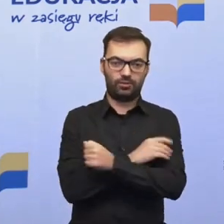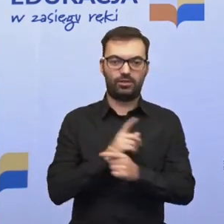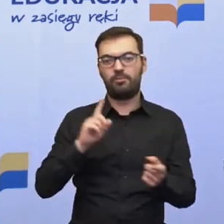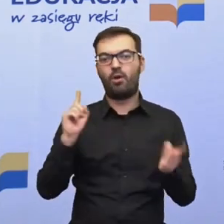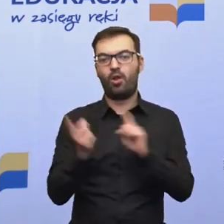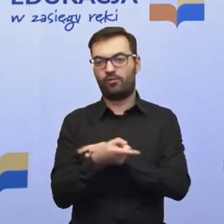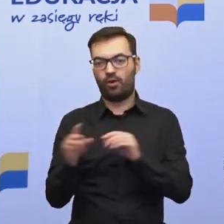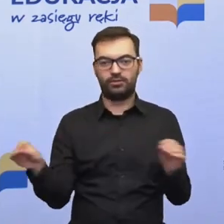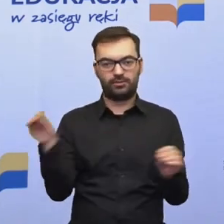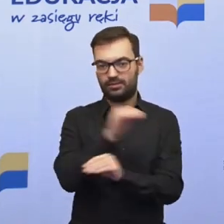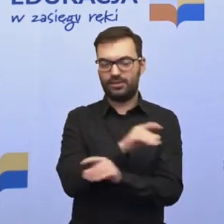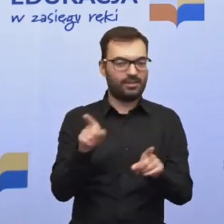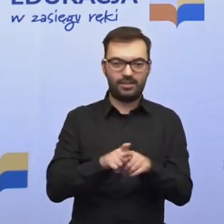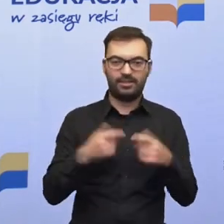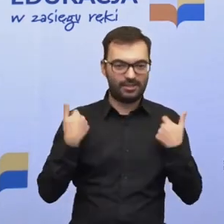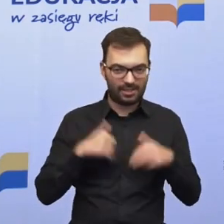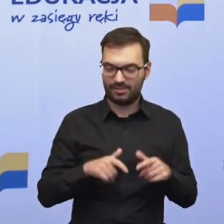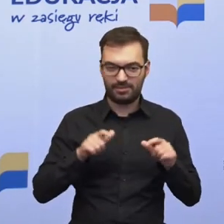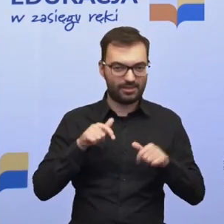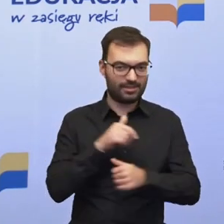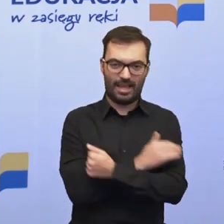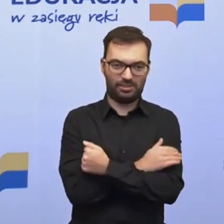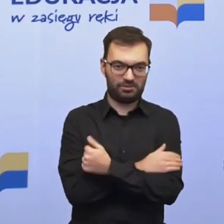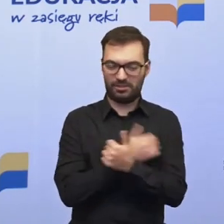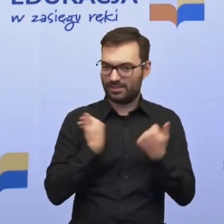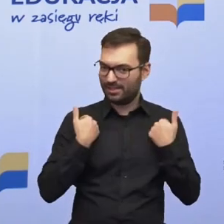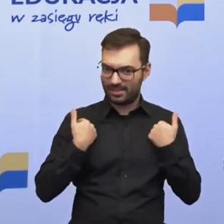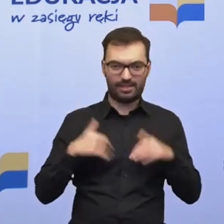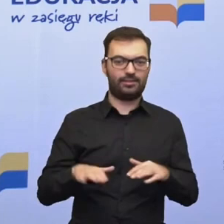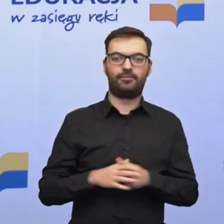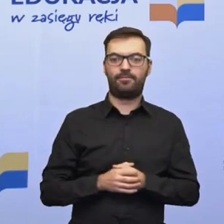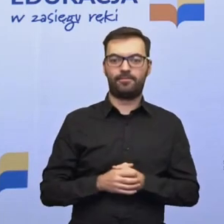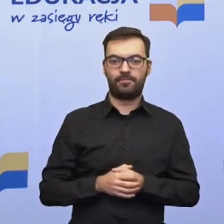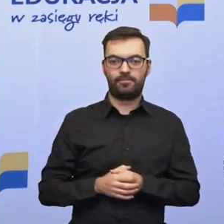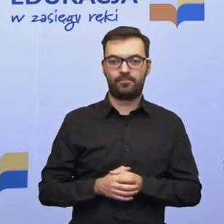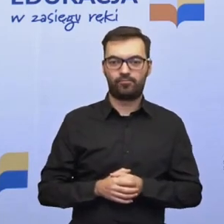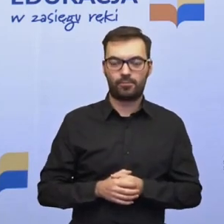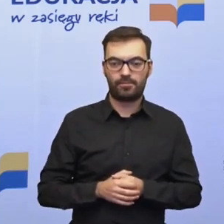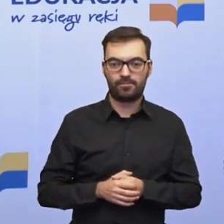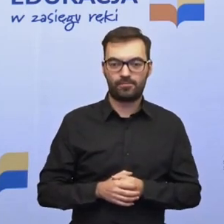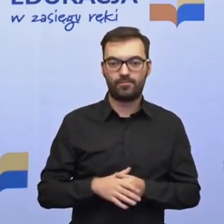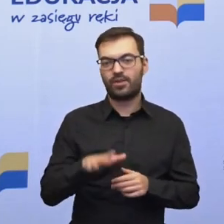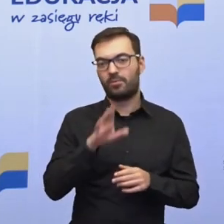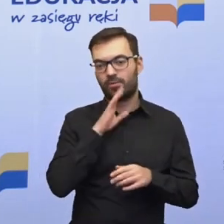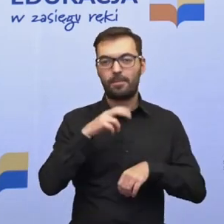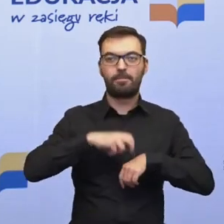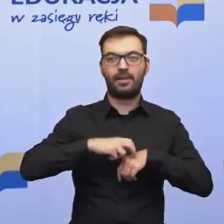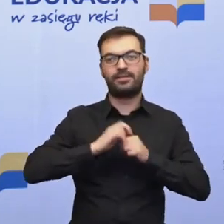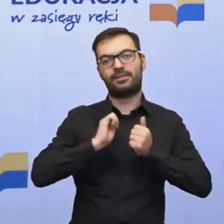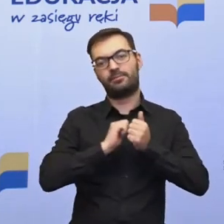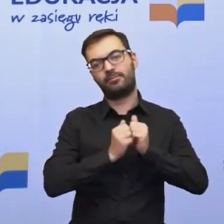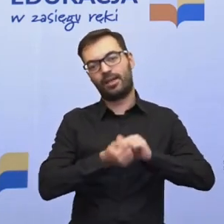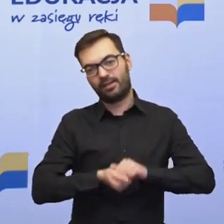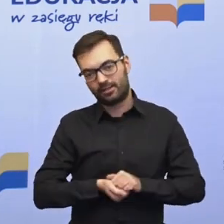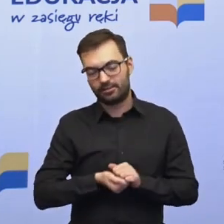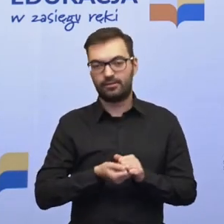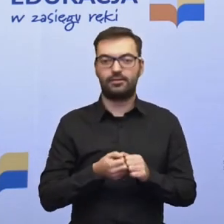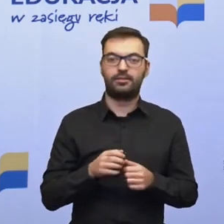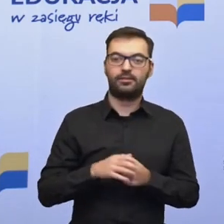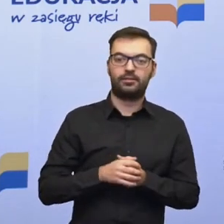dzieci ze szkół ogólnodostępnych, żeby przychodziły do szkół specjalnych. Tak jak zmienia się medycyna, zmieniają się sposoby